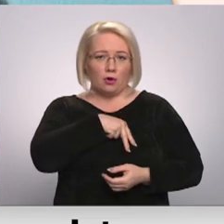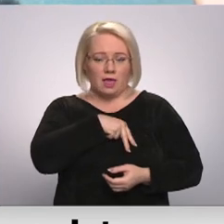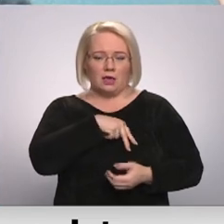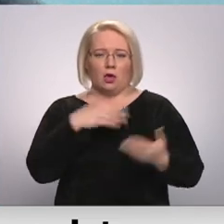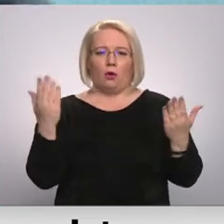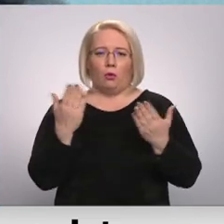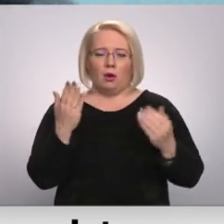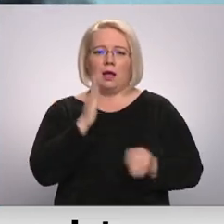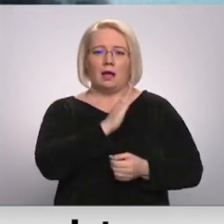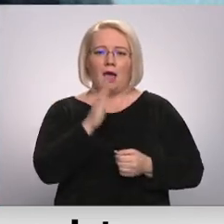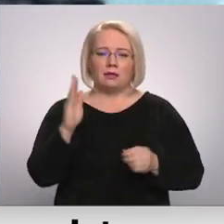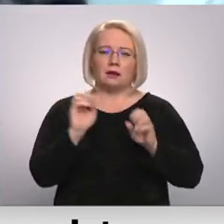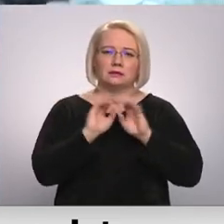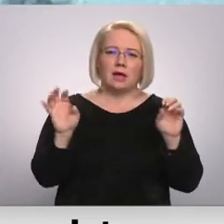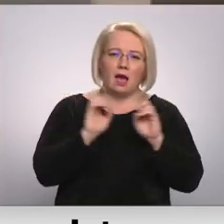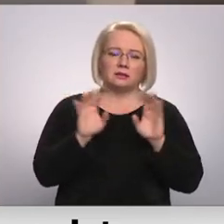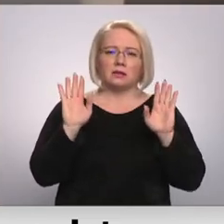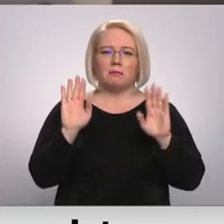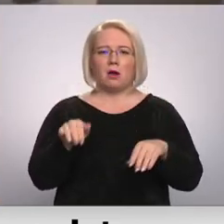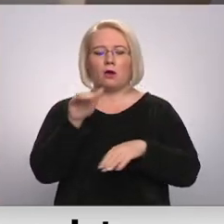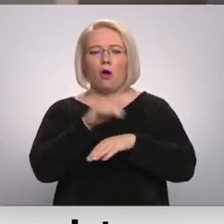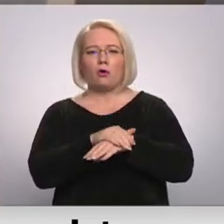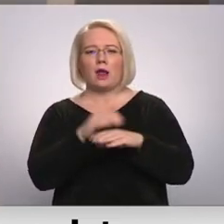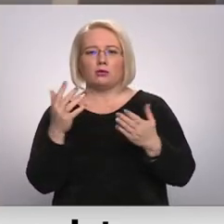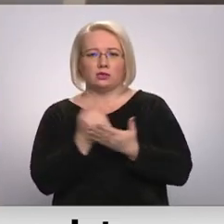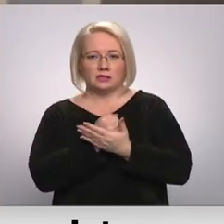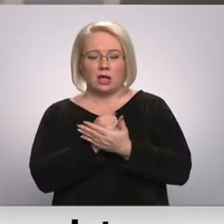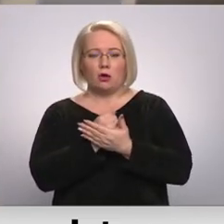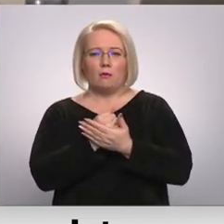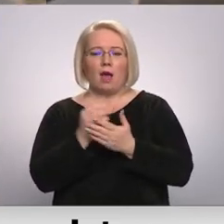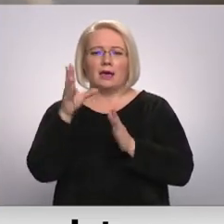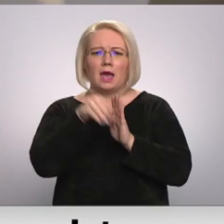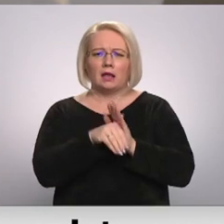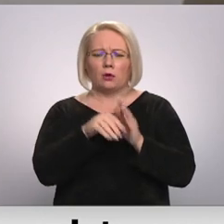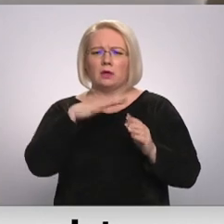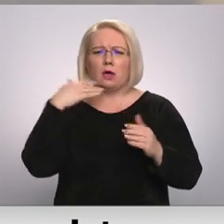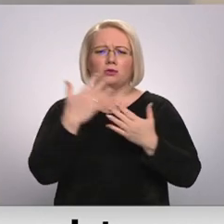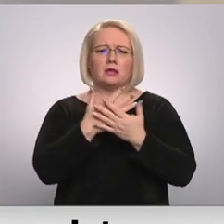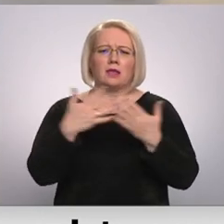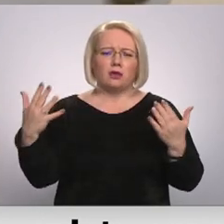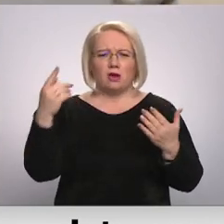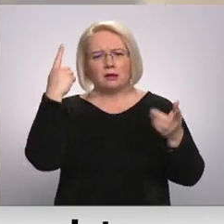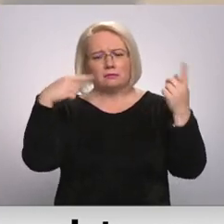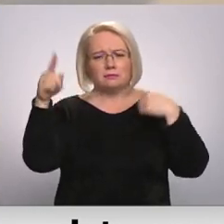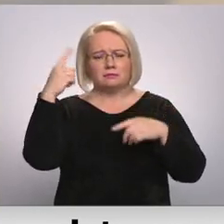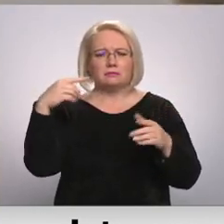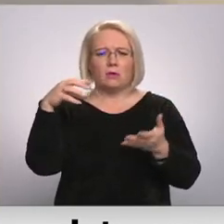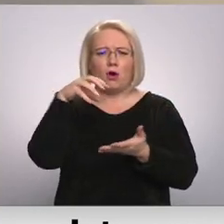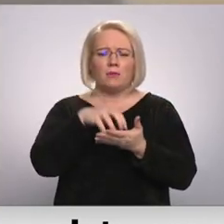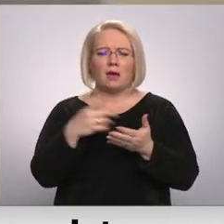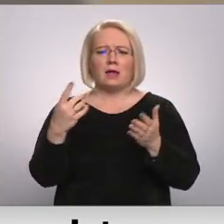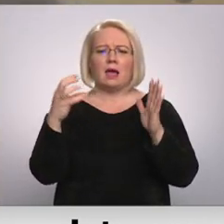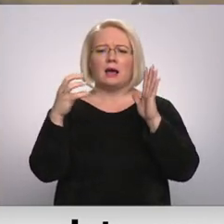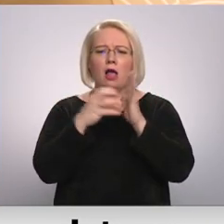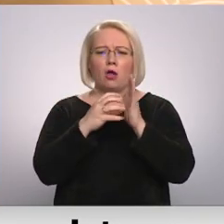kur katrs stāsta par konkrētu sasniegumu. Iekļauti daudz un dažādi interaktīvi objekti. Hologramas